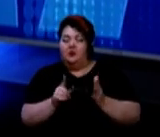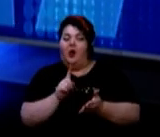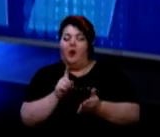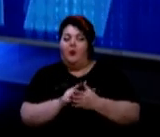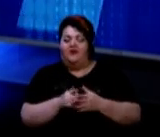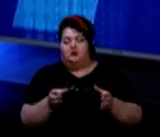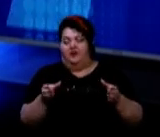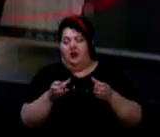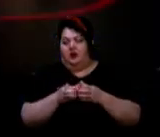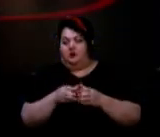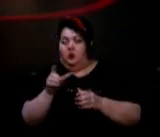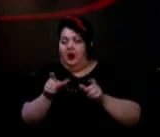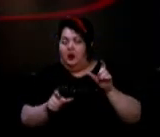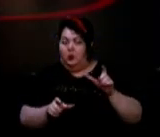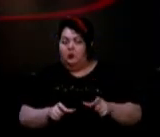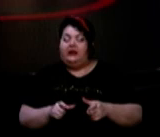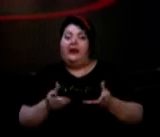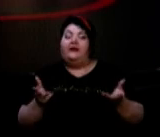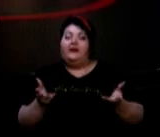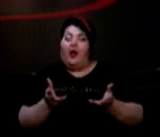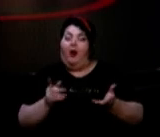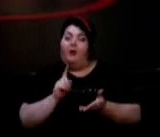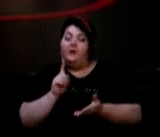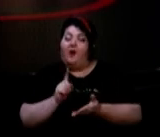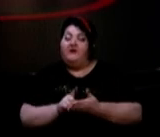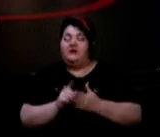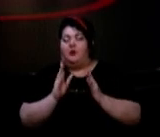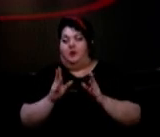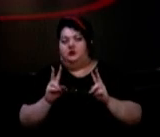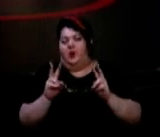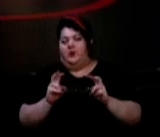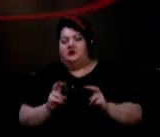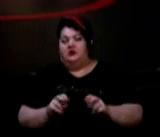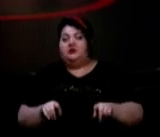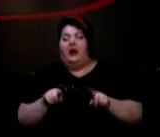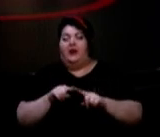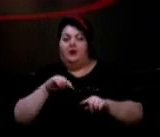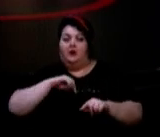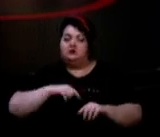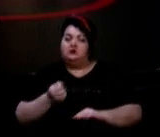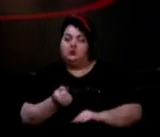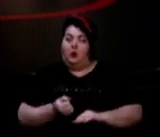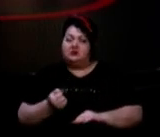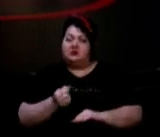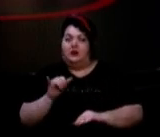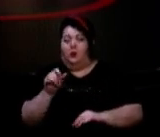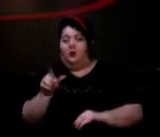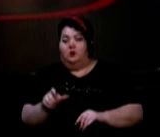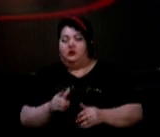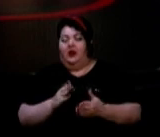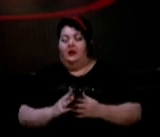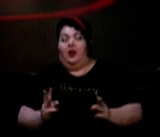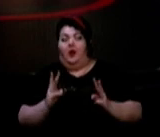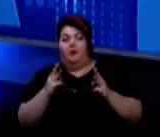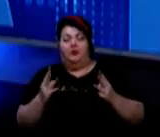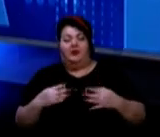категорія людей, яка повинна бути обстежена. Ну, також носії або в людини є пневмонія